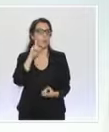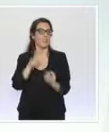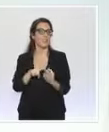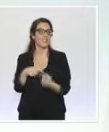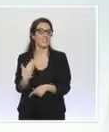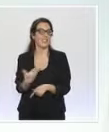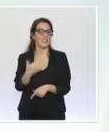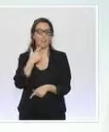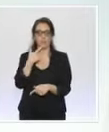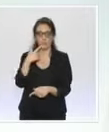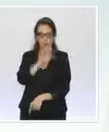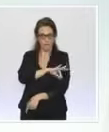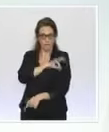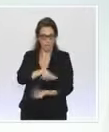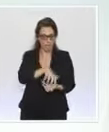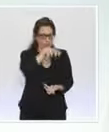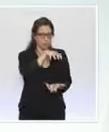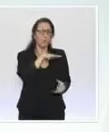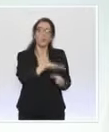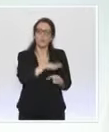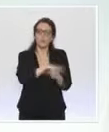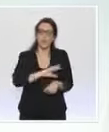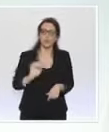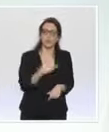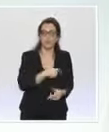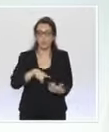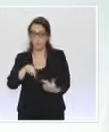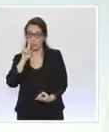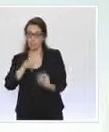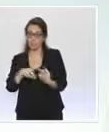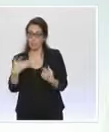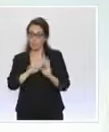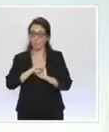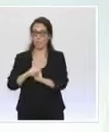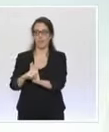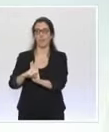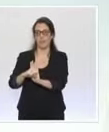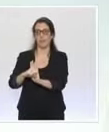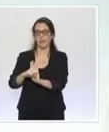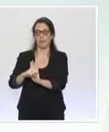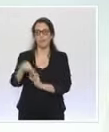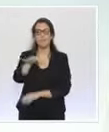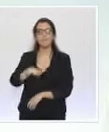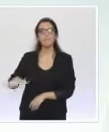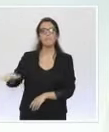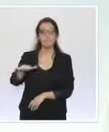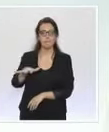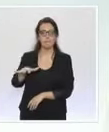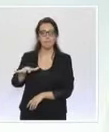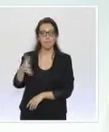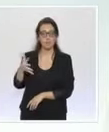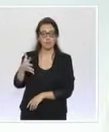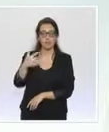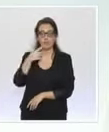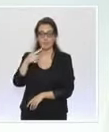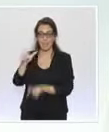les quantités suffisantes. Notre deuxième objectif est de vacciner en priorité les personnes pour lesquelles le virus de la Covid est le